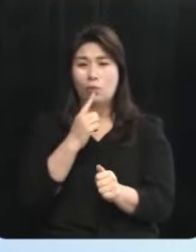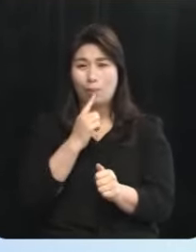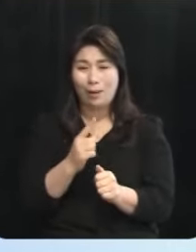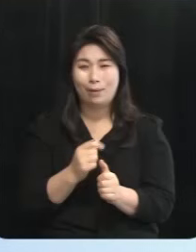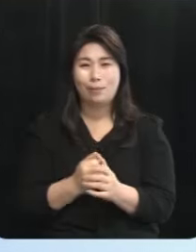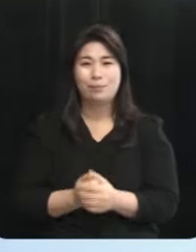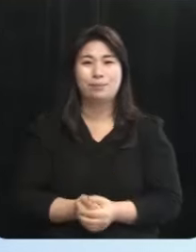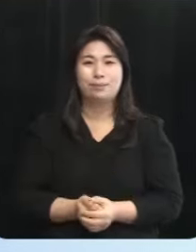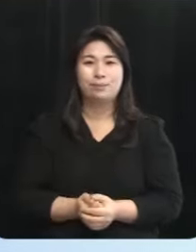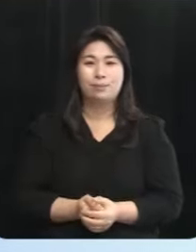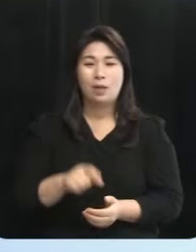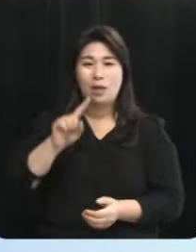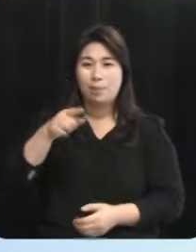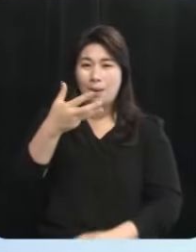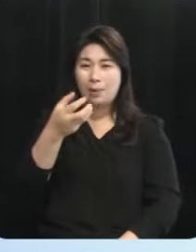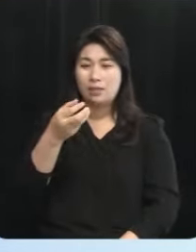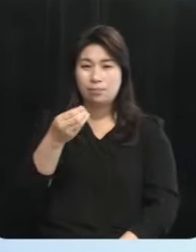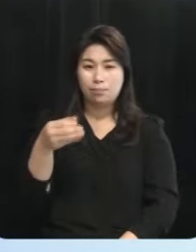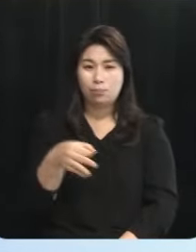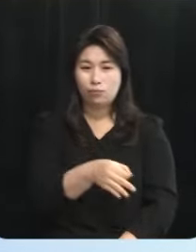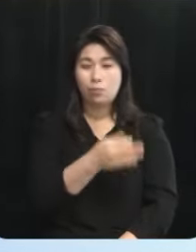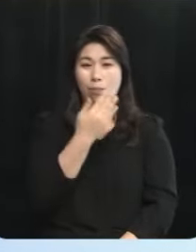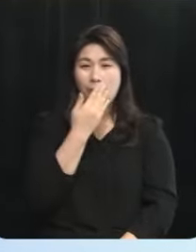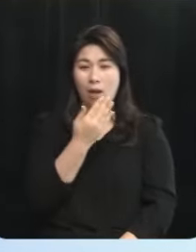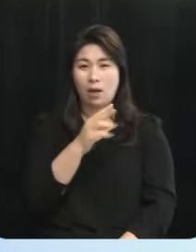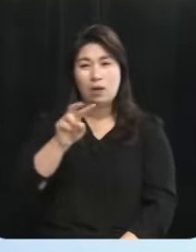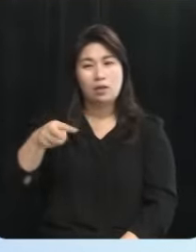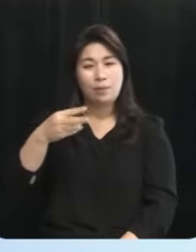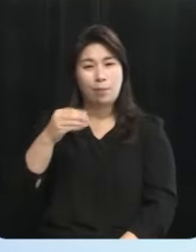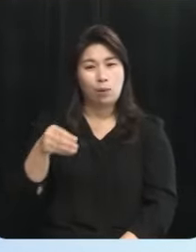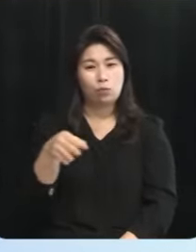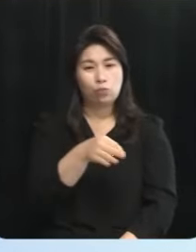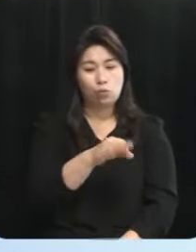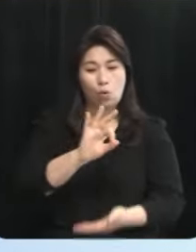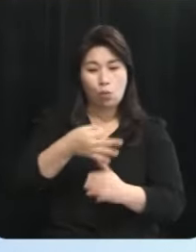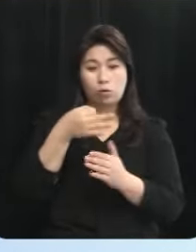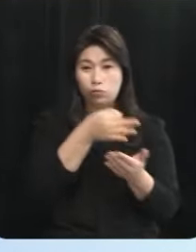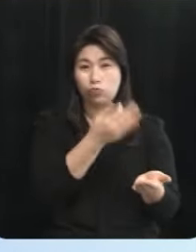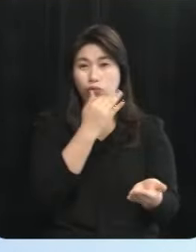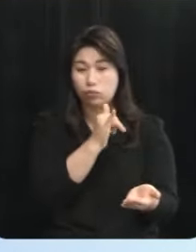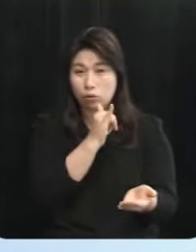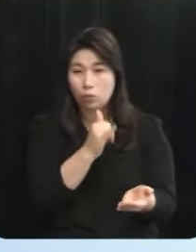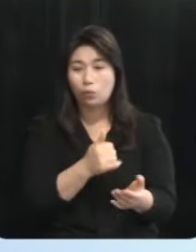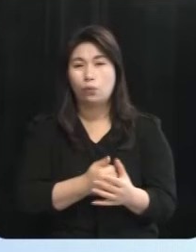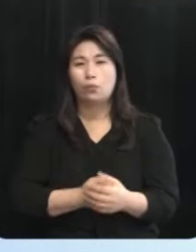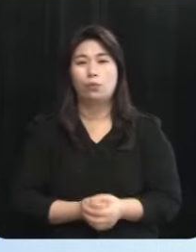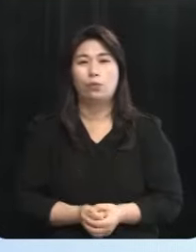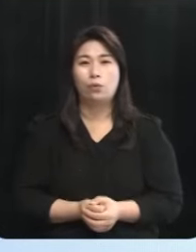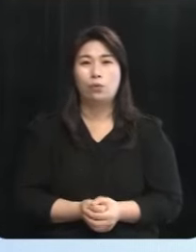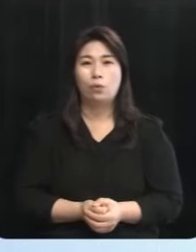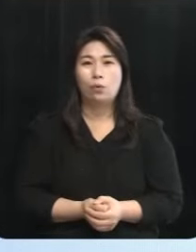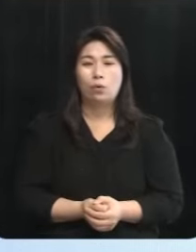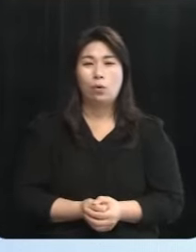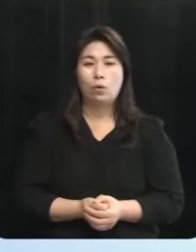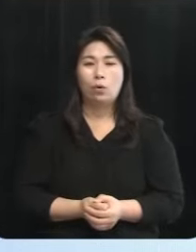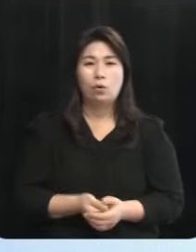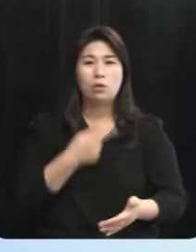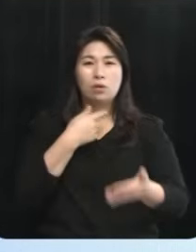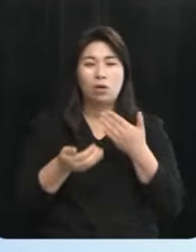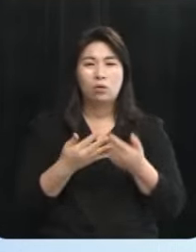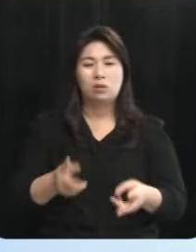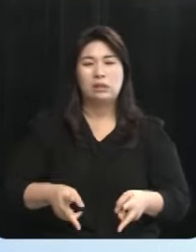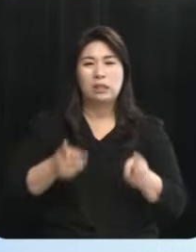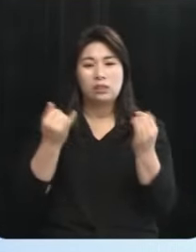180만 원을 줄 수 있는 분들한테 200만 원의 급여를 드릴 수 있고 경력 단절된 여성을